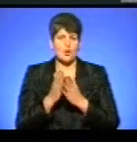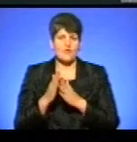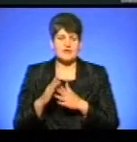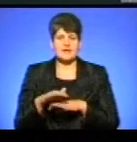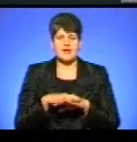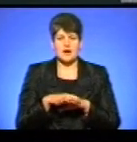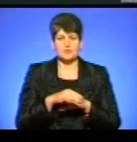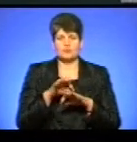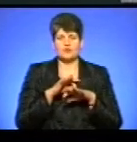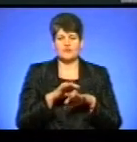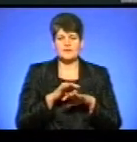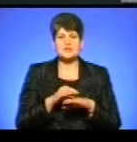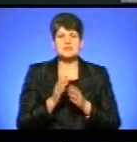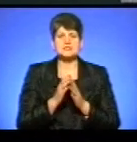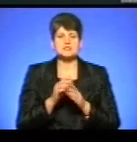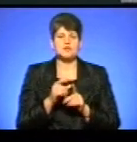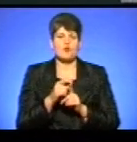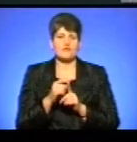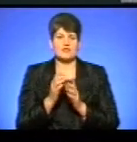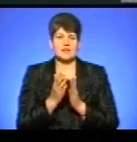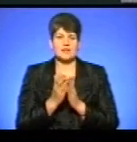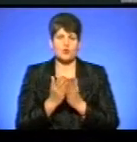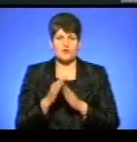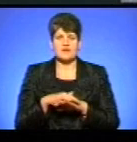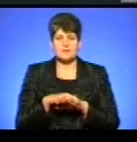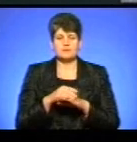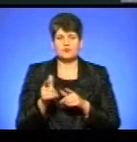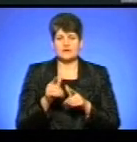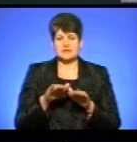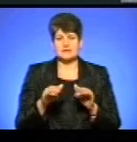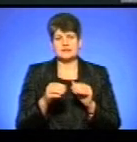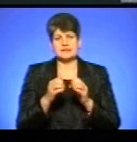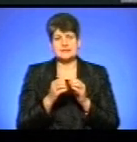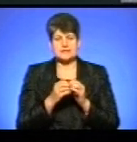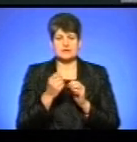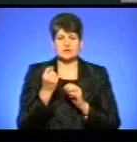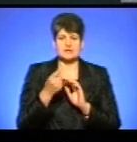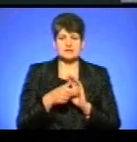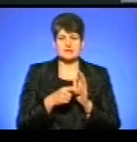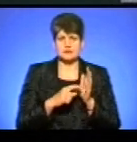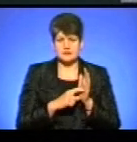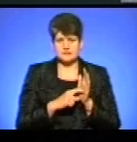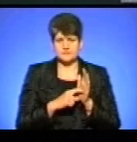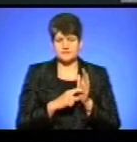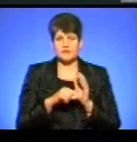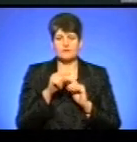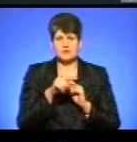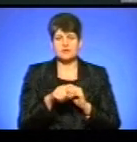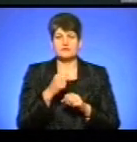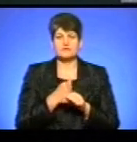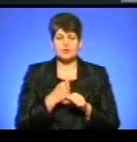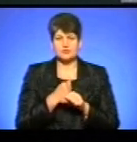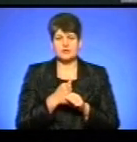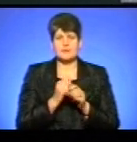писемності і мови. Словниковий ярмарок підготували учні 10-х та 11-х ліцейних філологічних класів. Вони виготовили